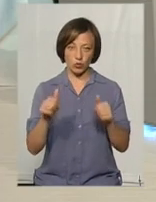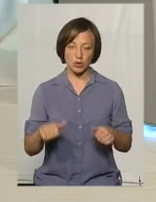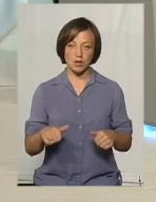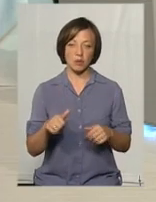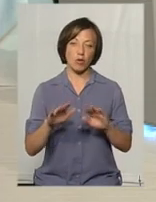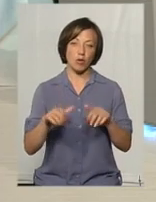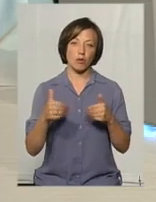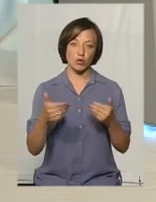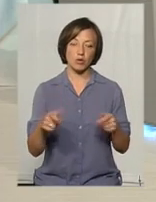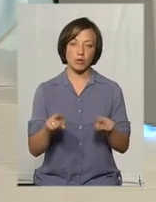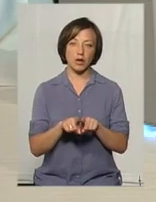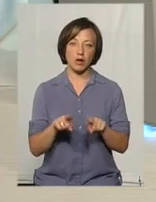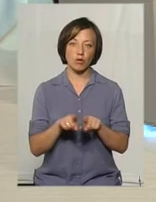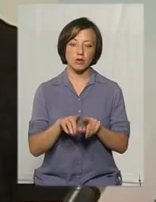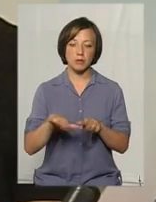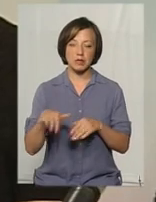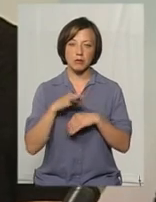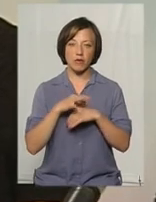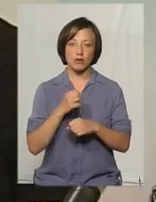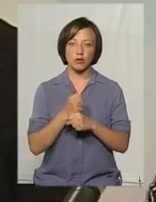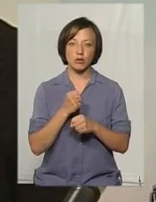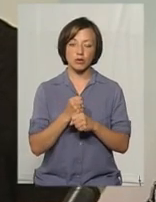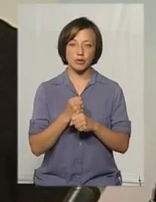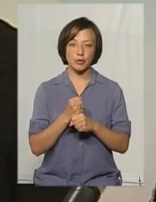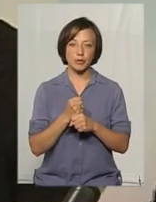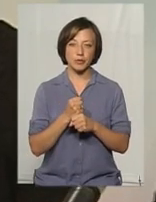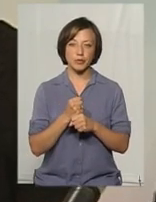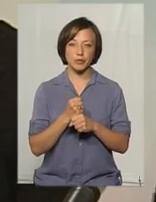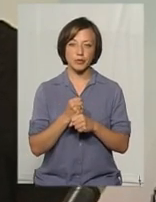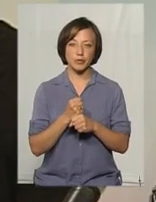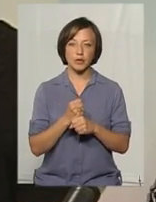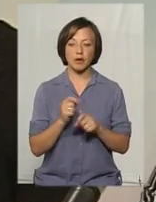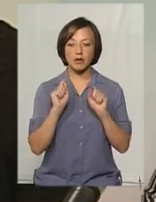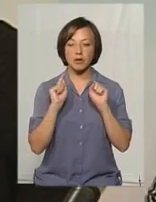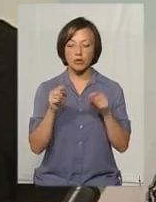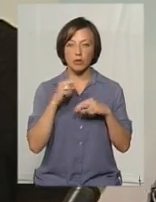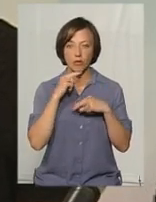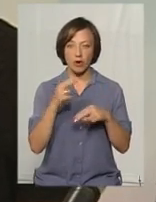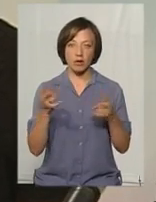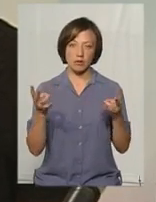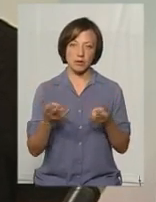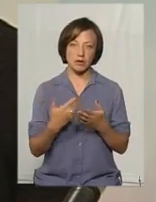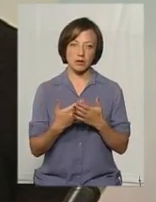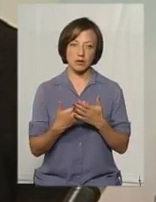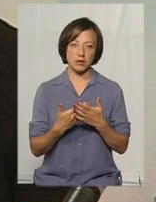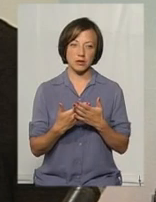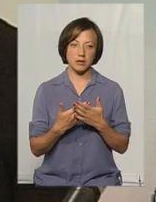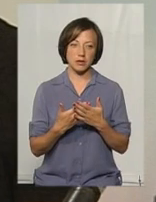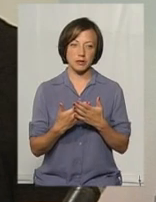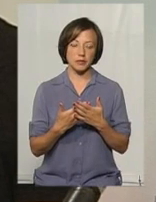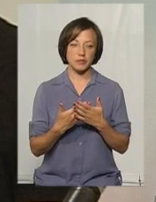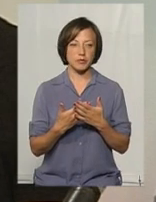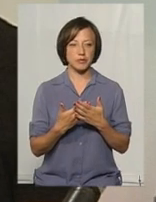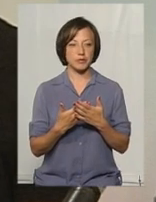Пропонуємо також рекомендації після проведення роботи, пропонуємо рекомендації для батьків, на що потрібно звернути, якщо це є, увага мається на увазі,